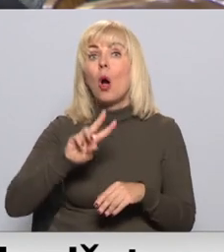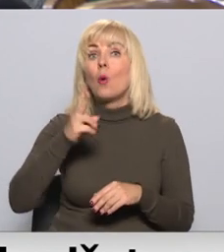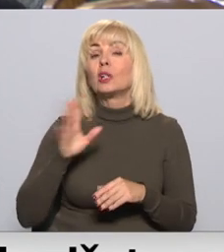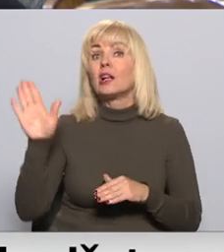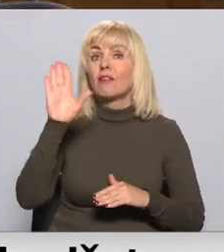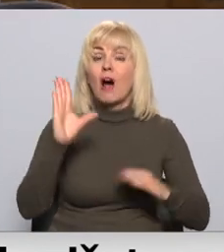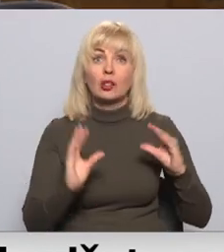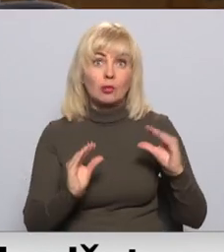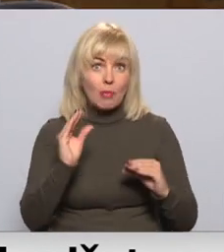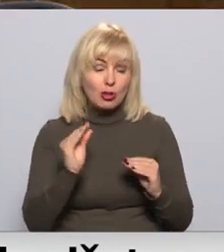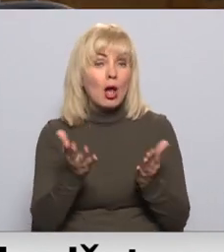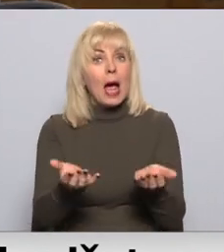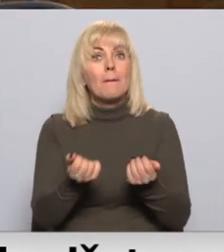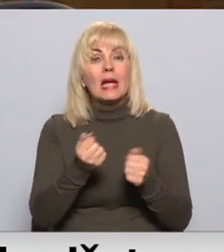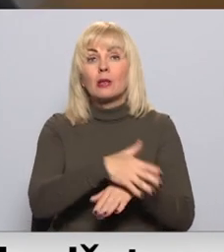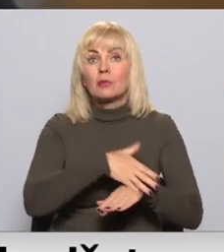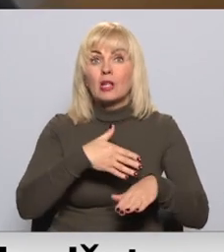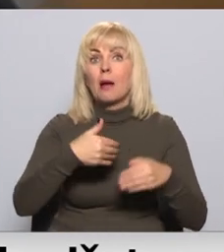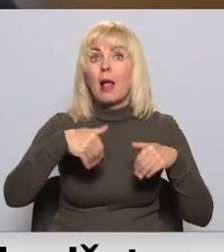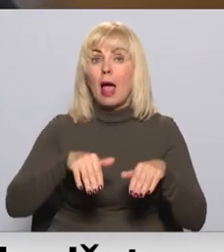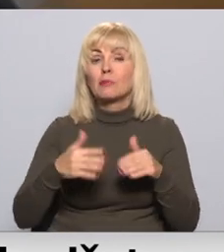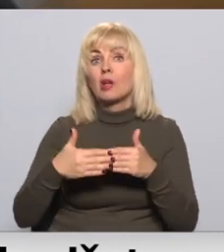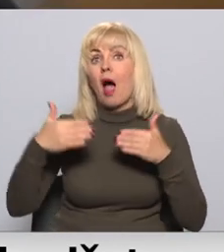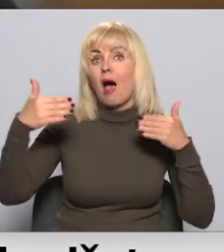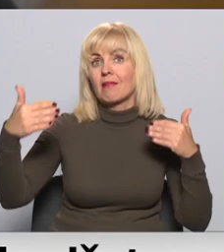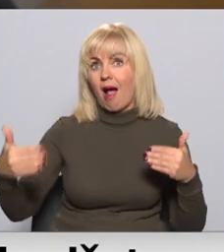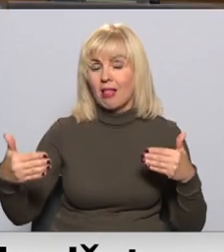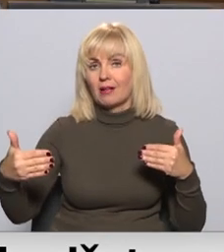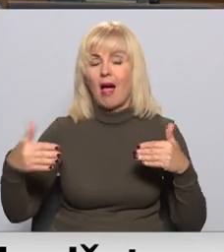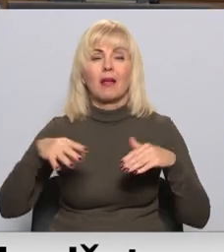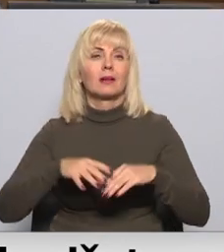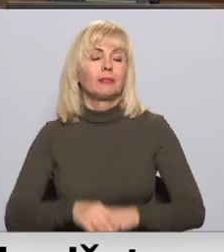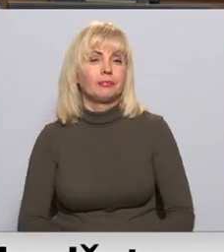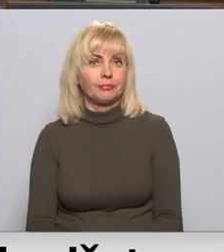valsts budžets, par kuru pieņemšanu sājuma lems attālināti. Mandar Līcīti Ingus Graudiņš, Latvijas Televijas.